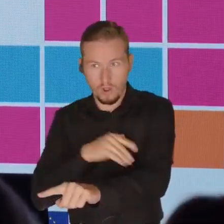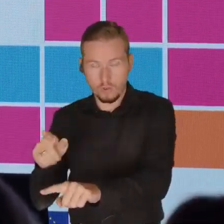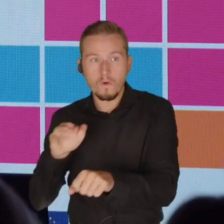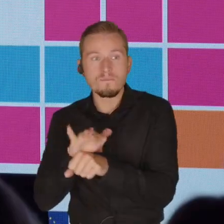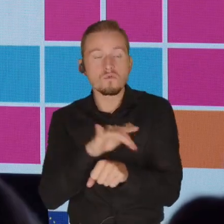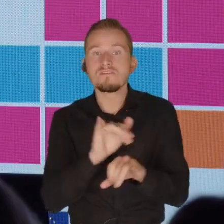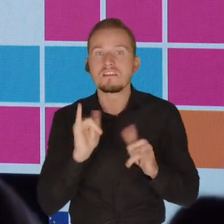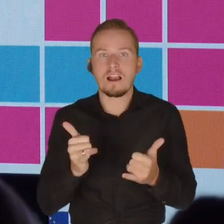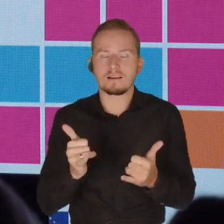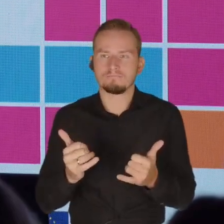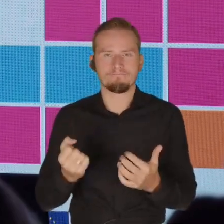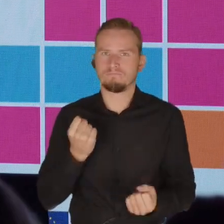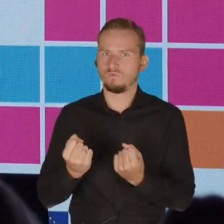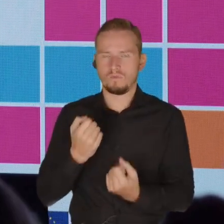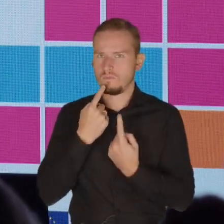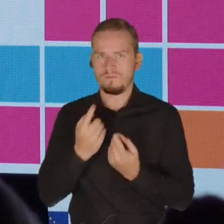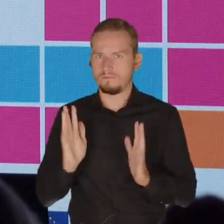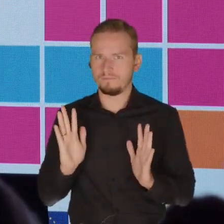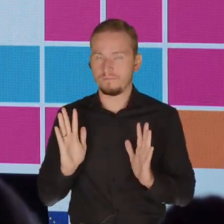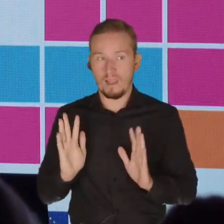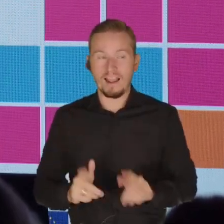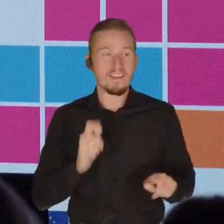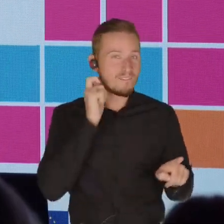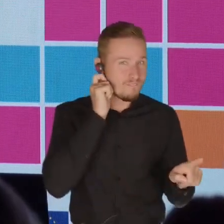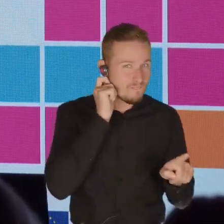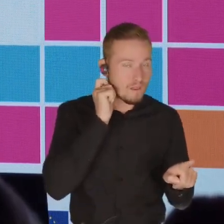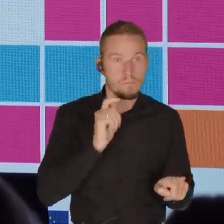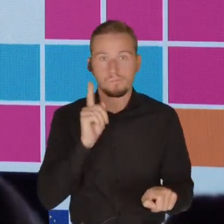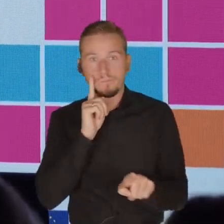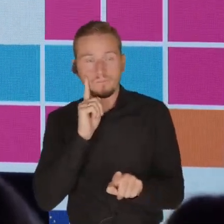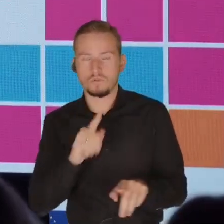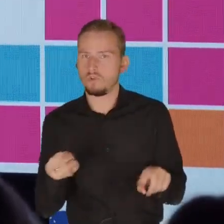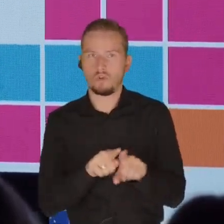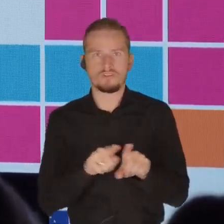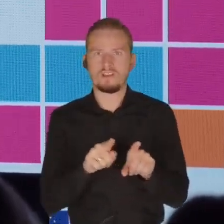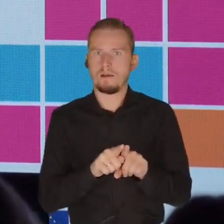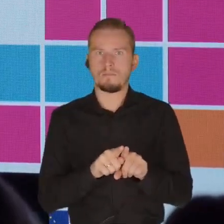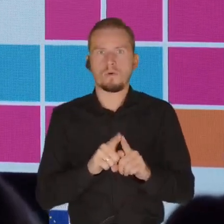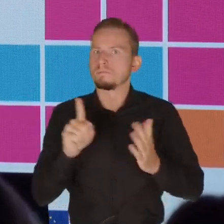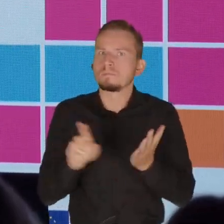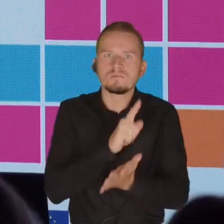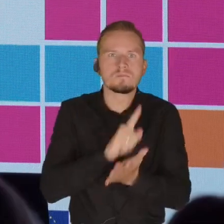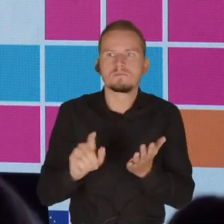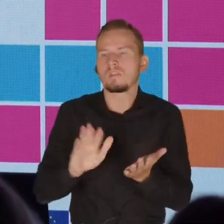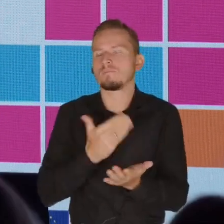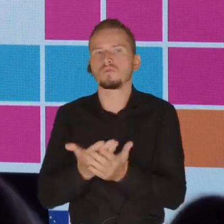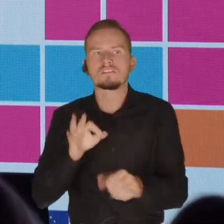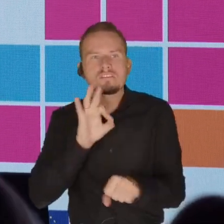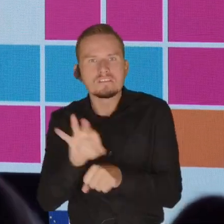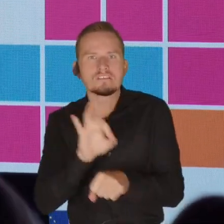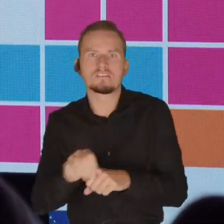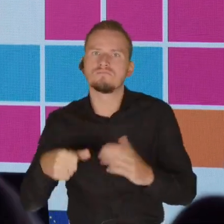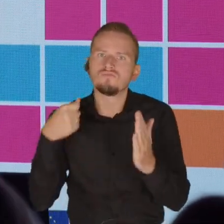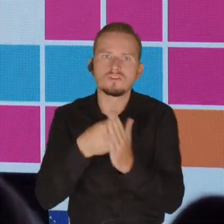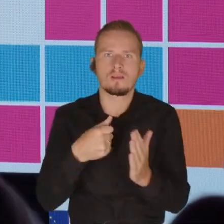dziewczyny, jak i chłopcy są tak samo narażeni na przykład na nękanie, czy przemoc zarówno w